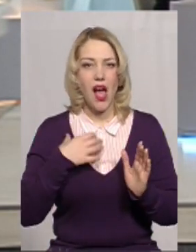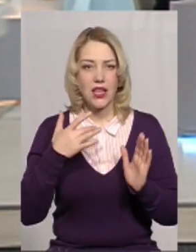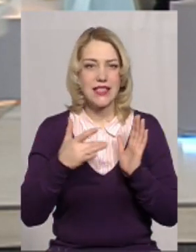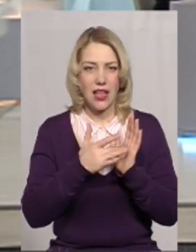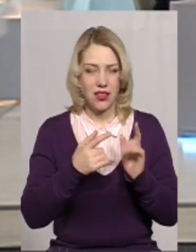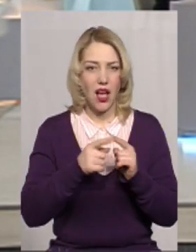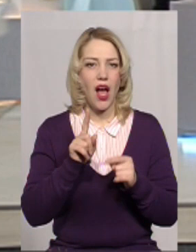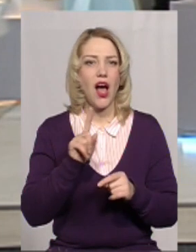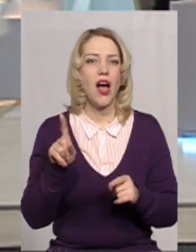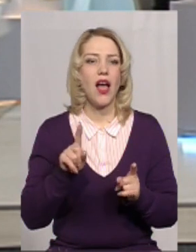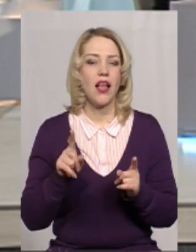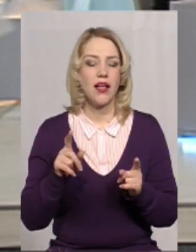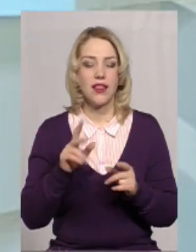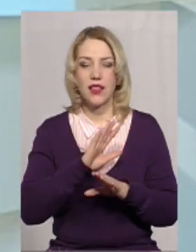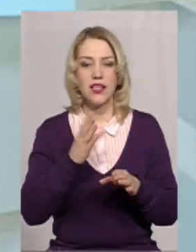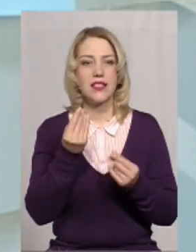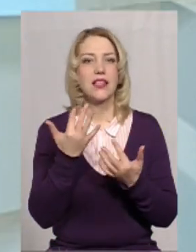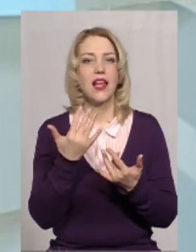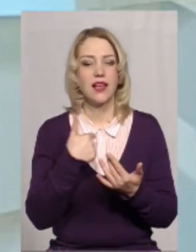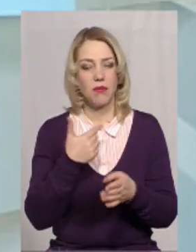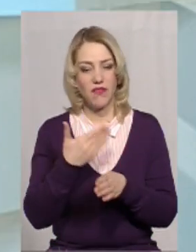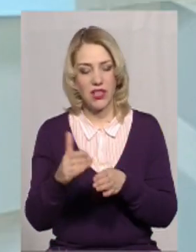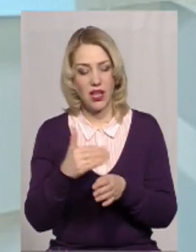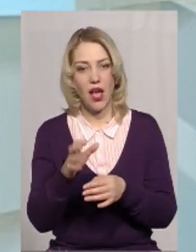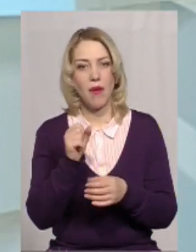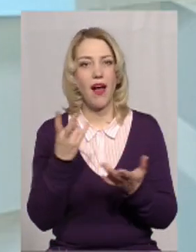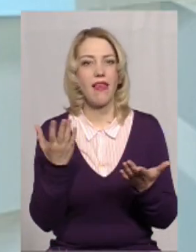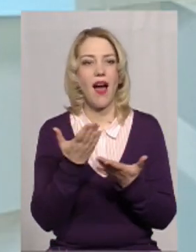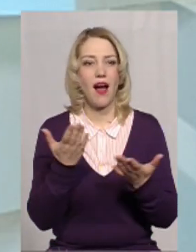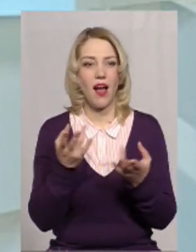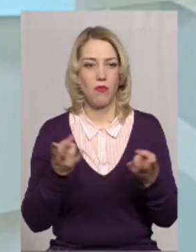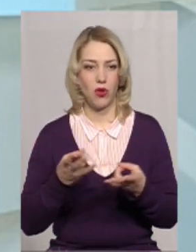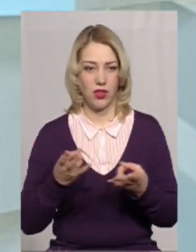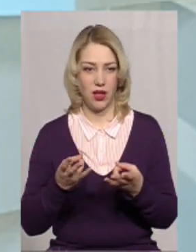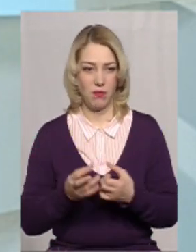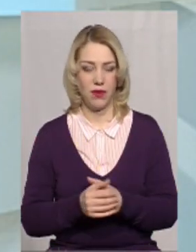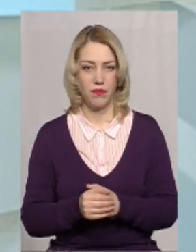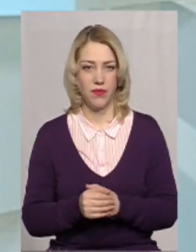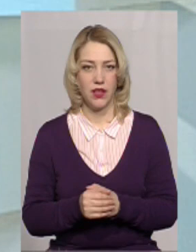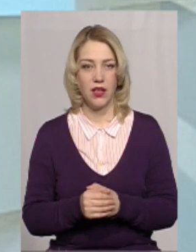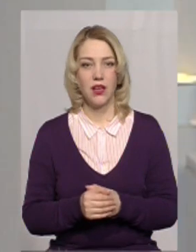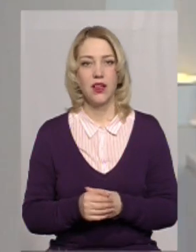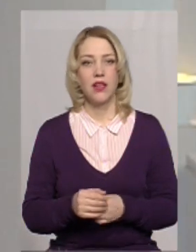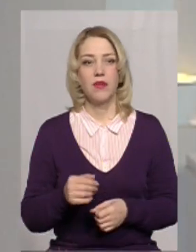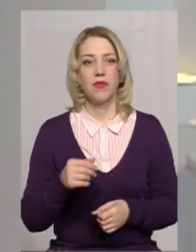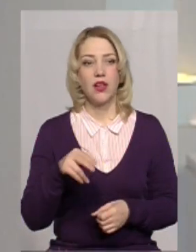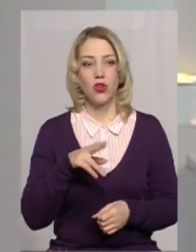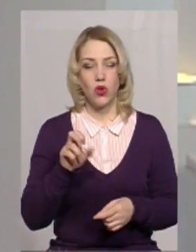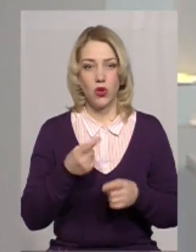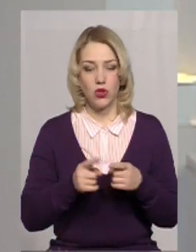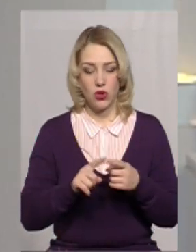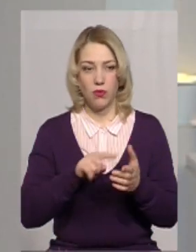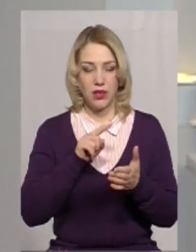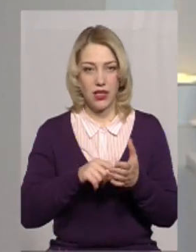виділяємо, а яка потреба. Потреба із того, що потрібно, це насправді досить мала. До цього питання ми